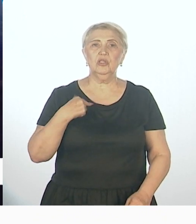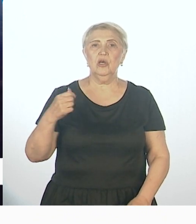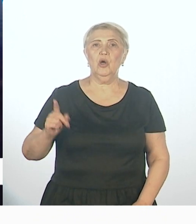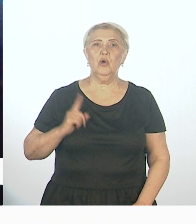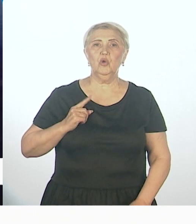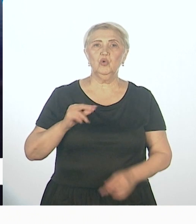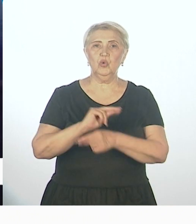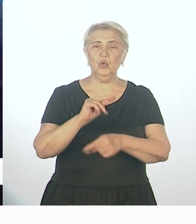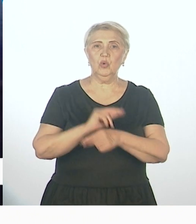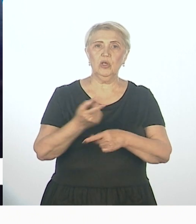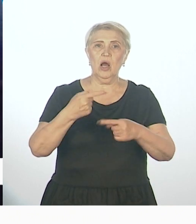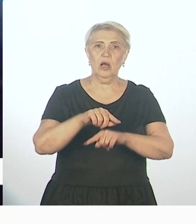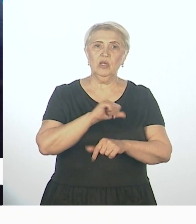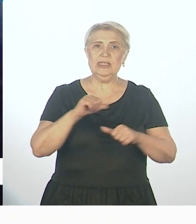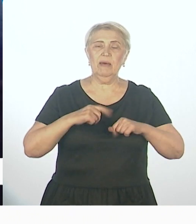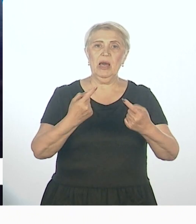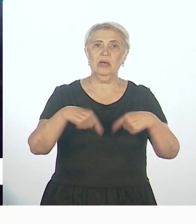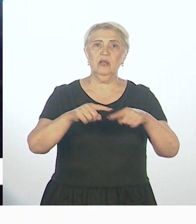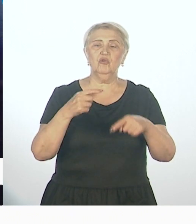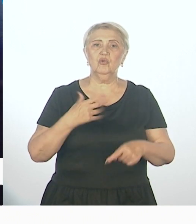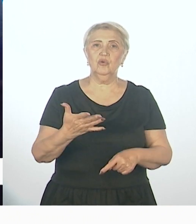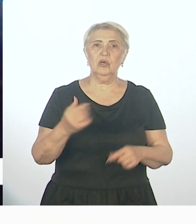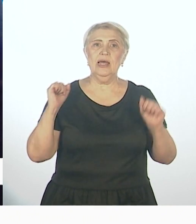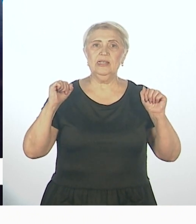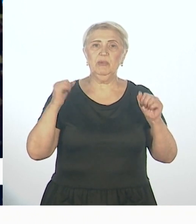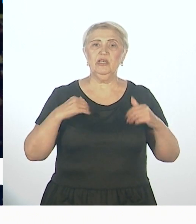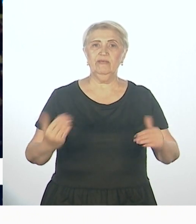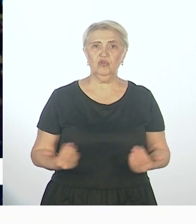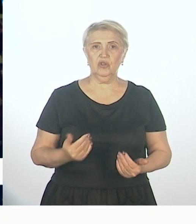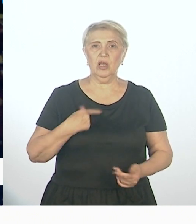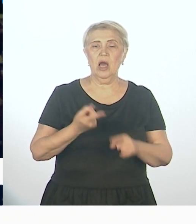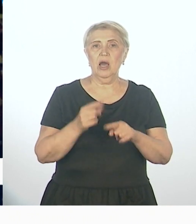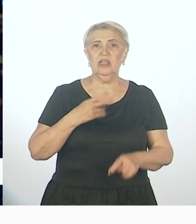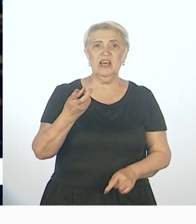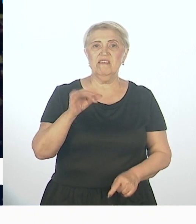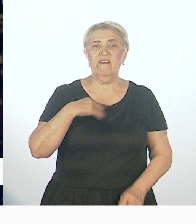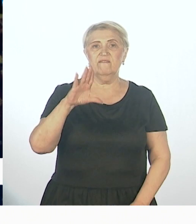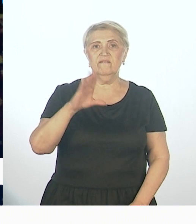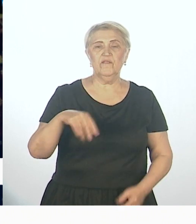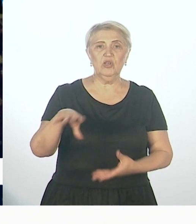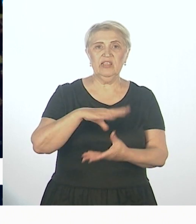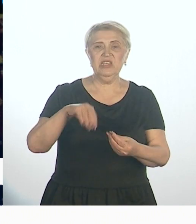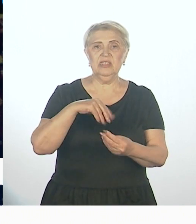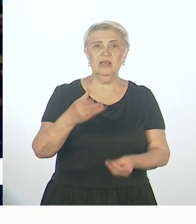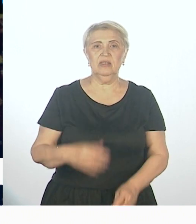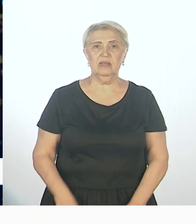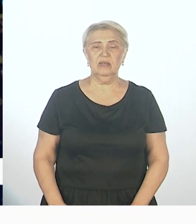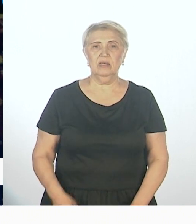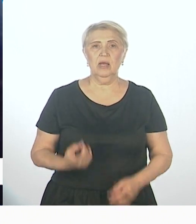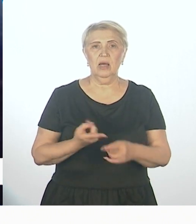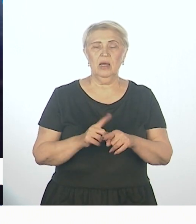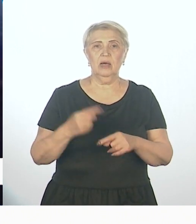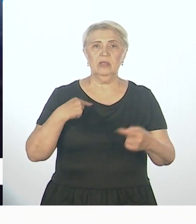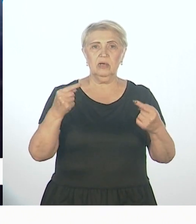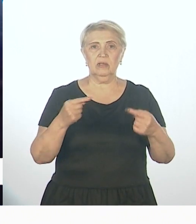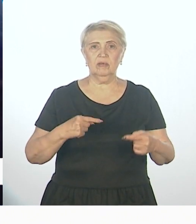приходят во двор и организуют спортивную жизнь детей. Такое тоже не везде, вы хотите сказать, что Совершенно верно. Именно концентрировано,